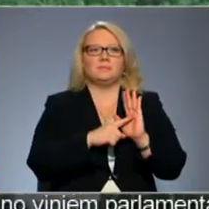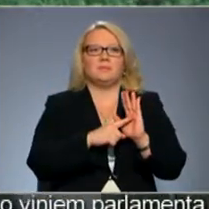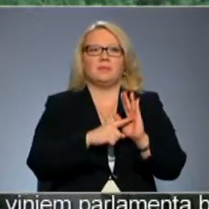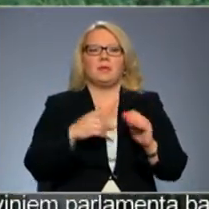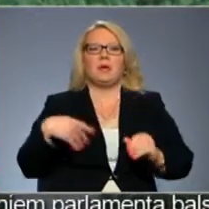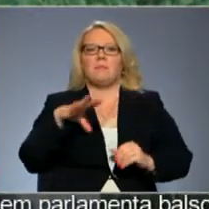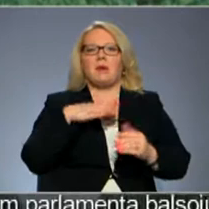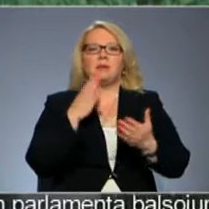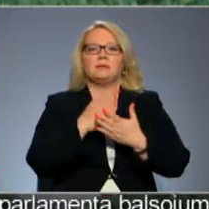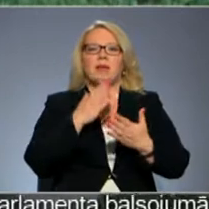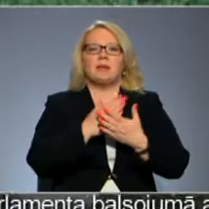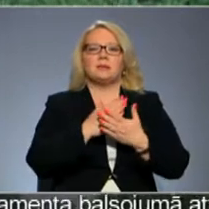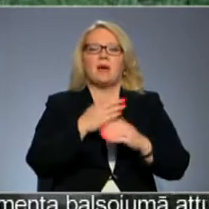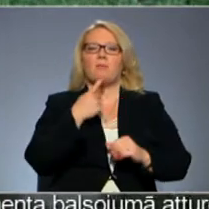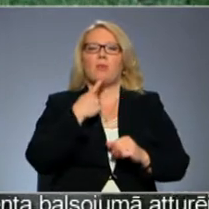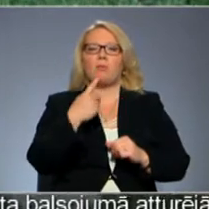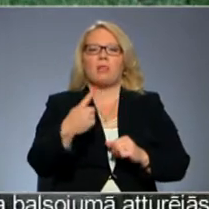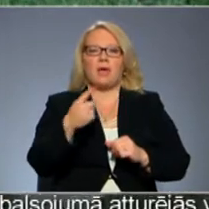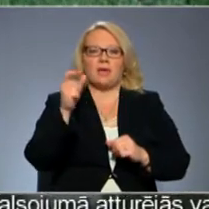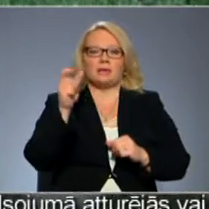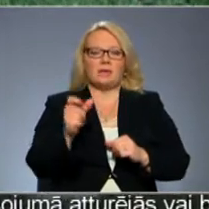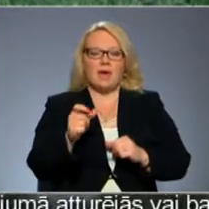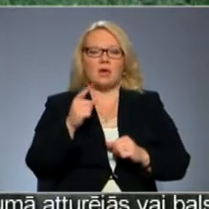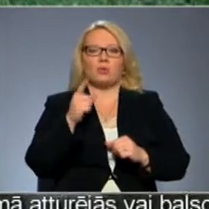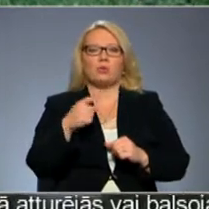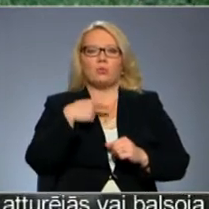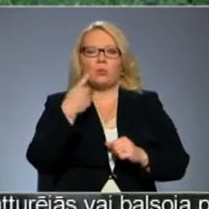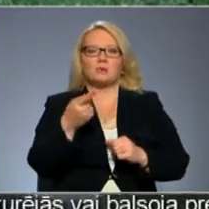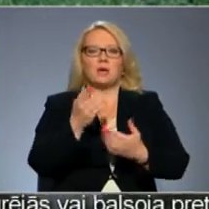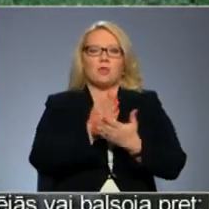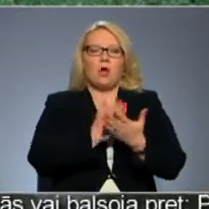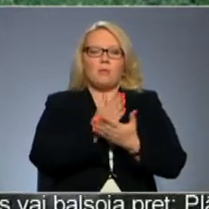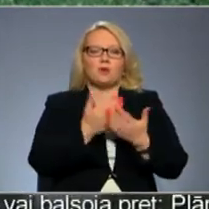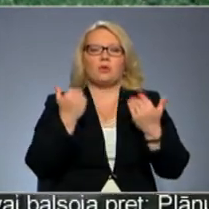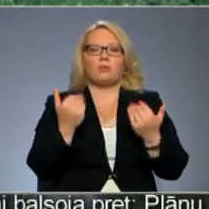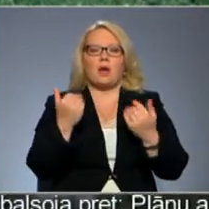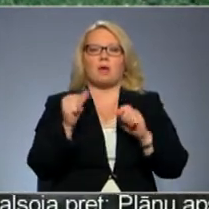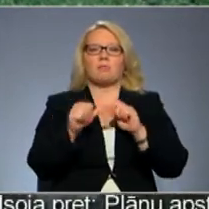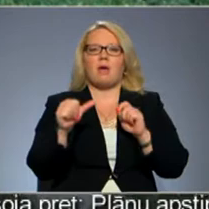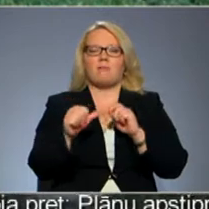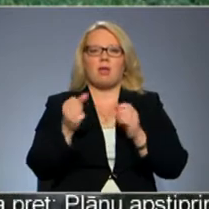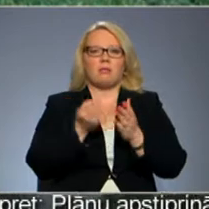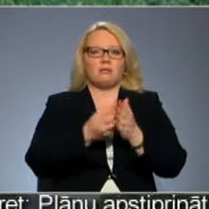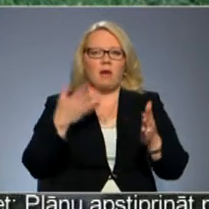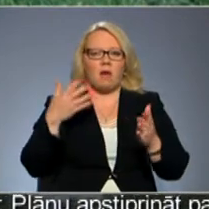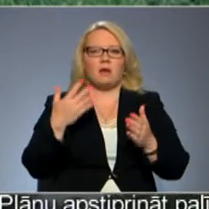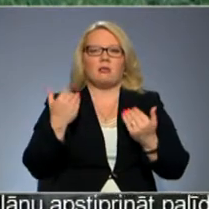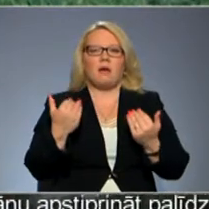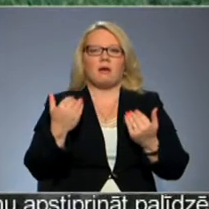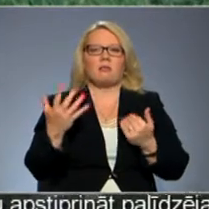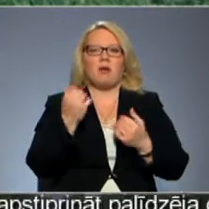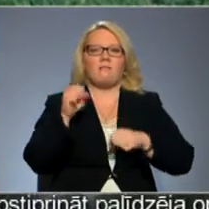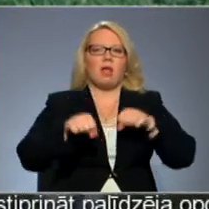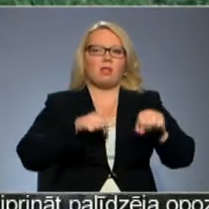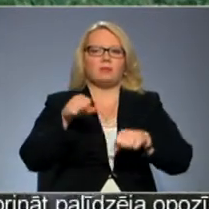Mēs jau neesam tur noteicēji. Tur nosaka normēšana. Tagad jau degviela dārga, tagad jau ar velosipēdu,